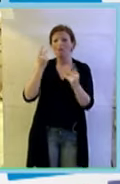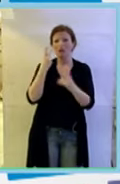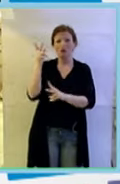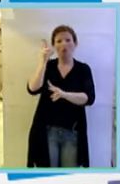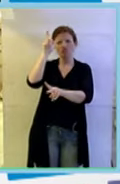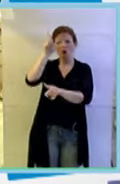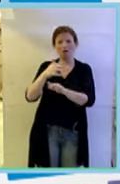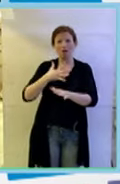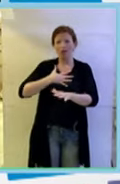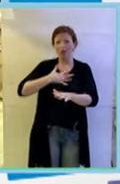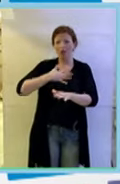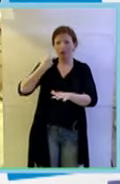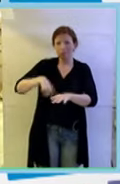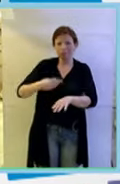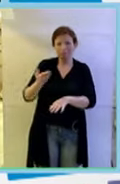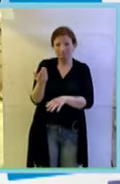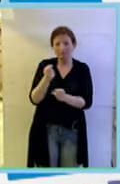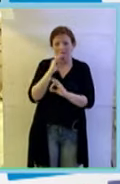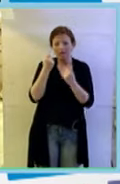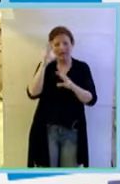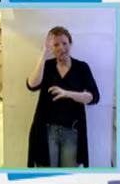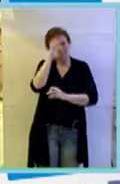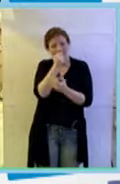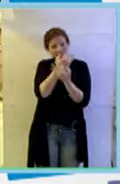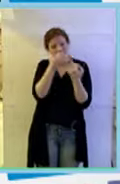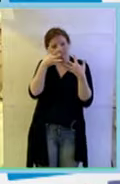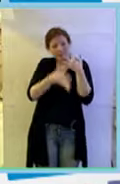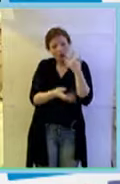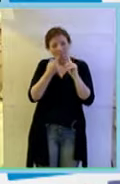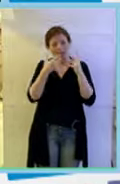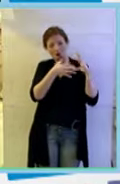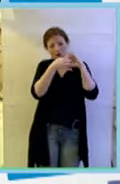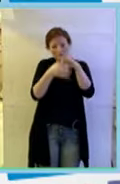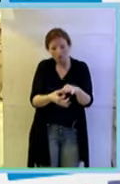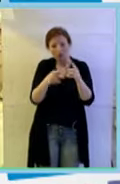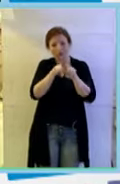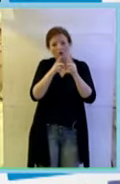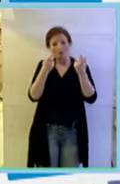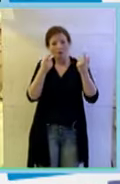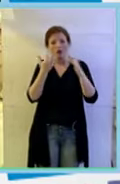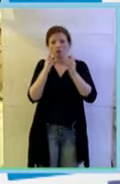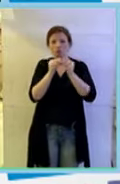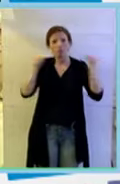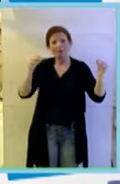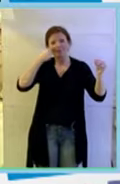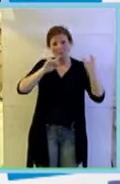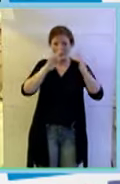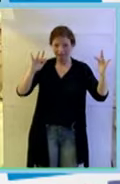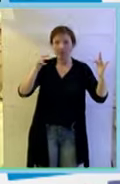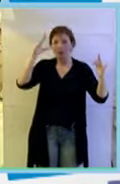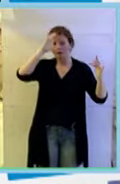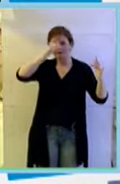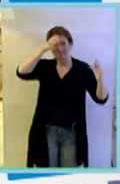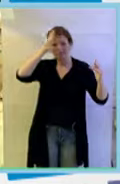che capisce così le implicazioni e le ramificazioni che può avere uno strumento come internet